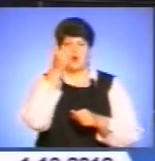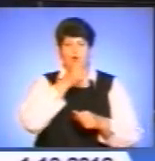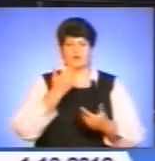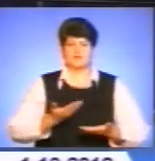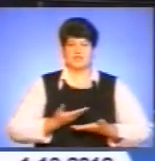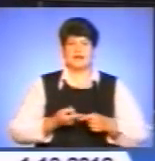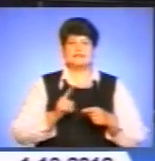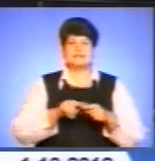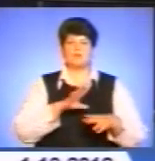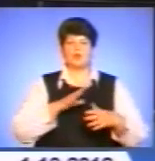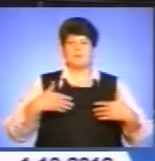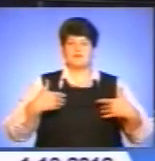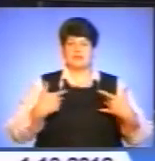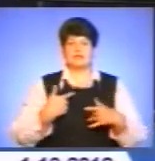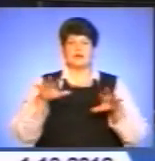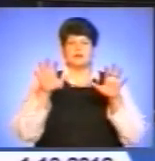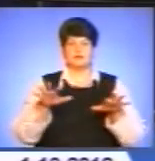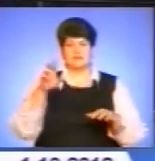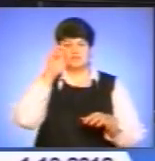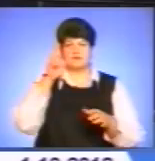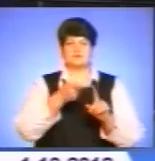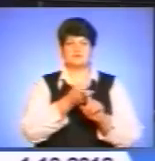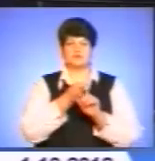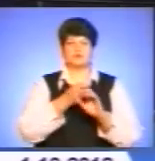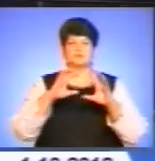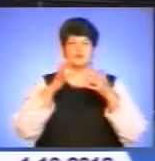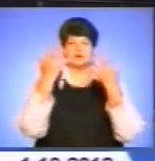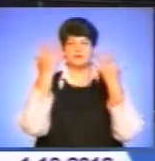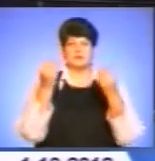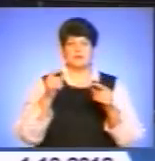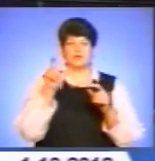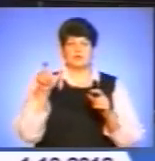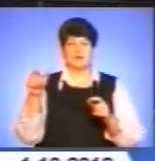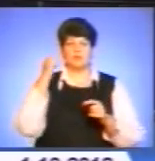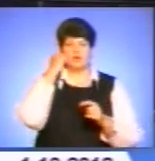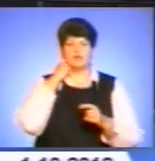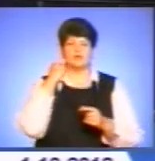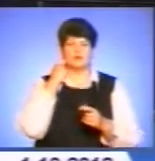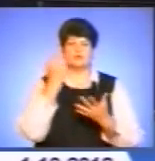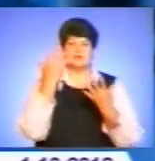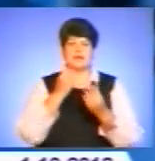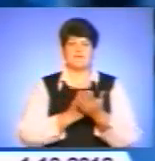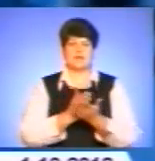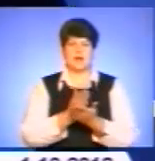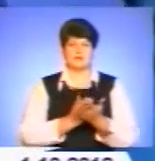було привітання глави держави Віктора Януковича з нагоди Міжнародного дня людей похилого віку та Дня ветерана.